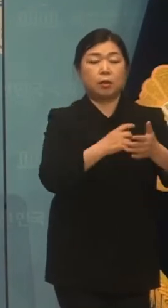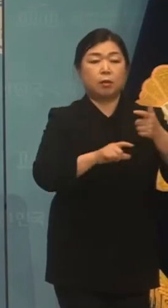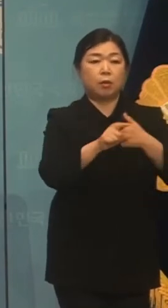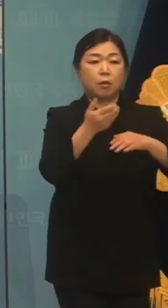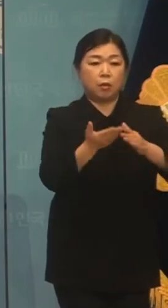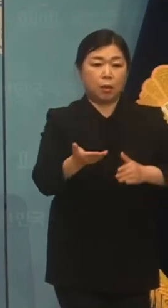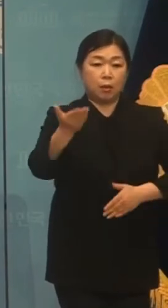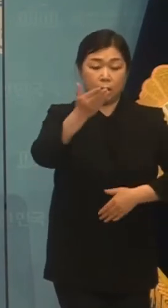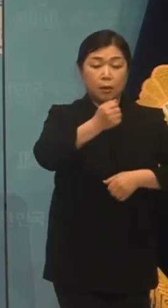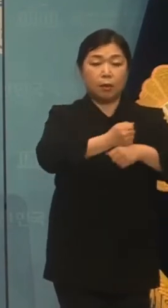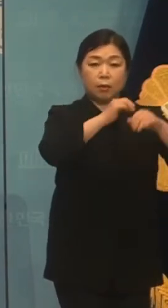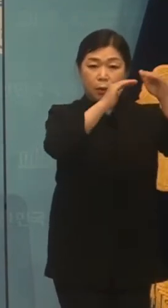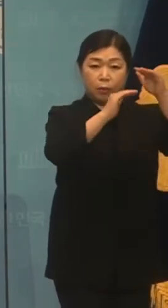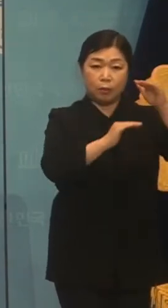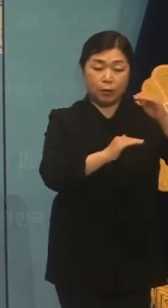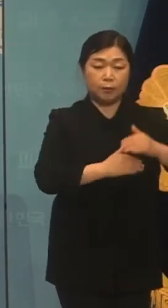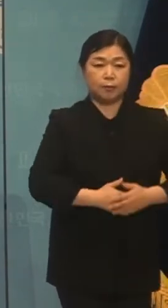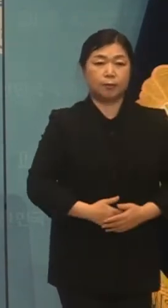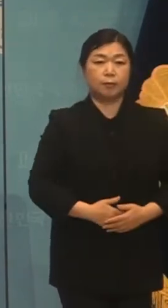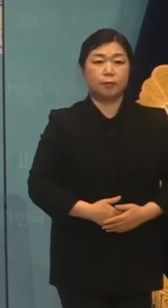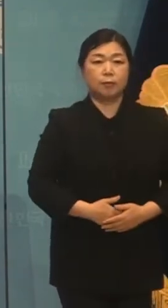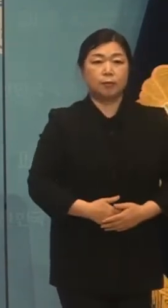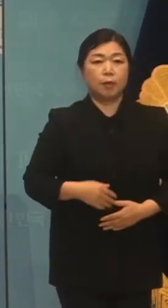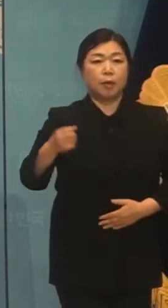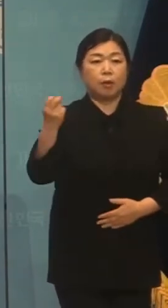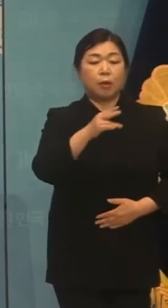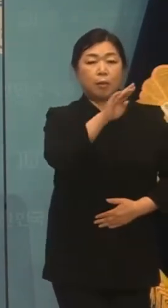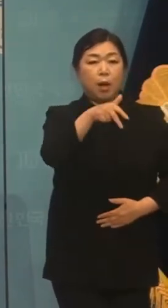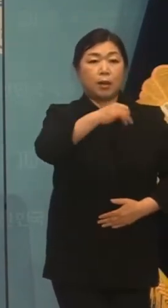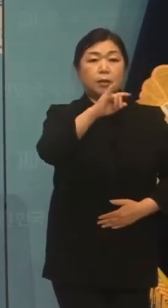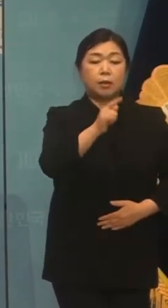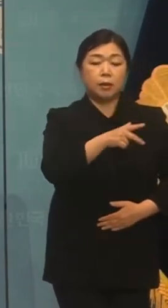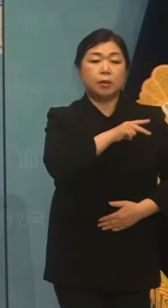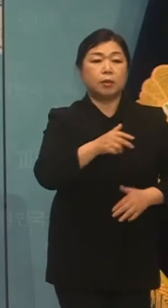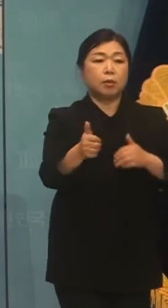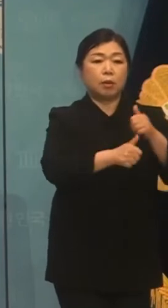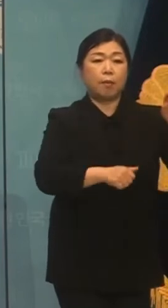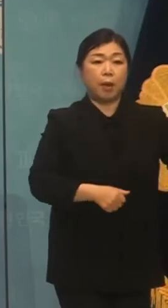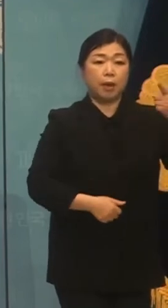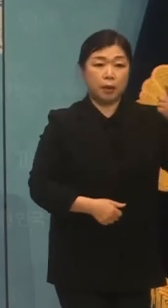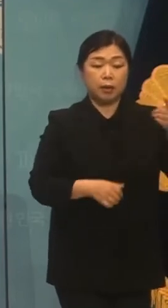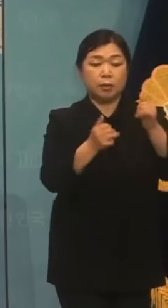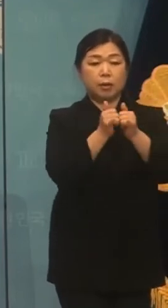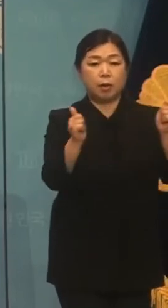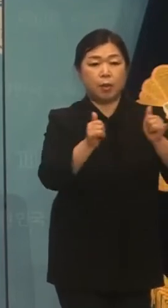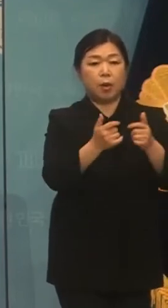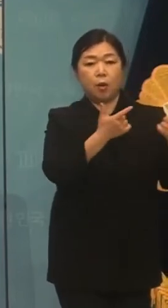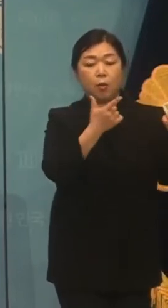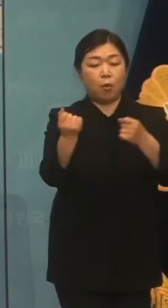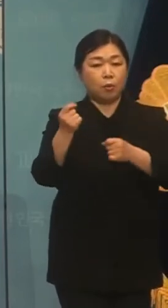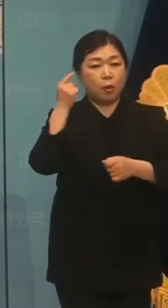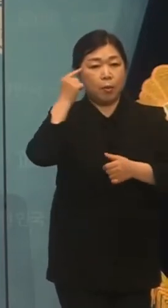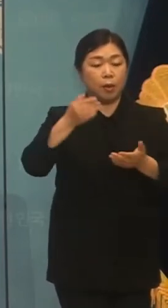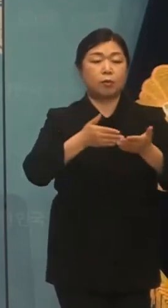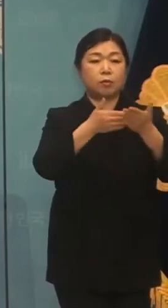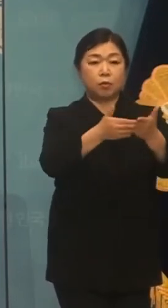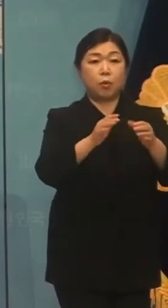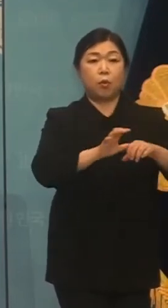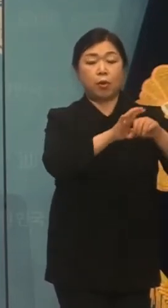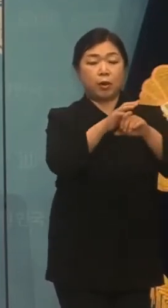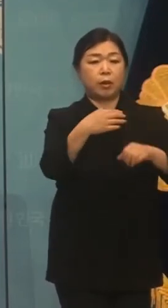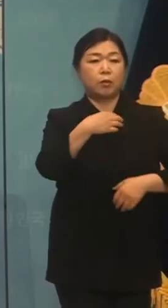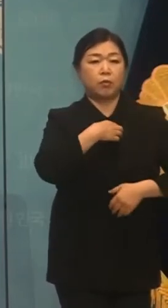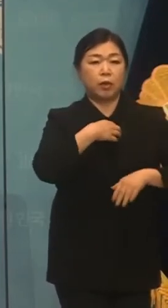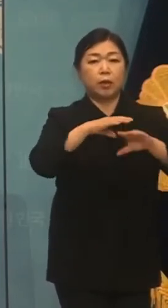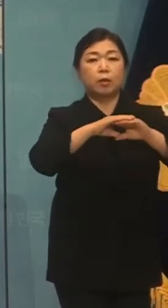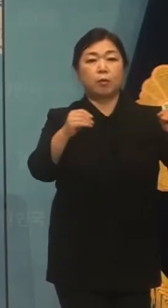강화하는 내용입니다. 아울러 박진 의원 등 101인의 공동반이고 코로나19 위기